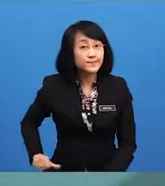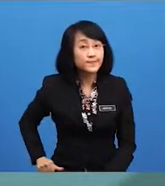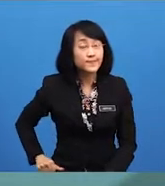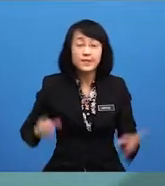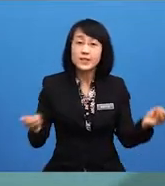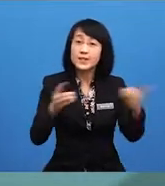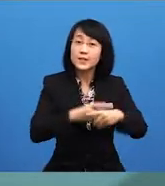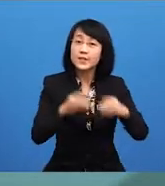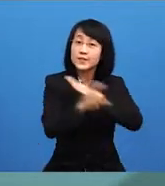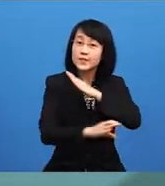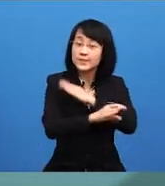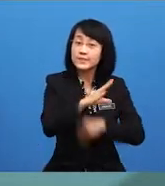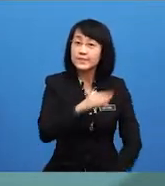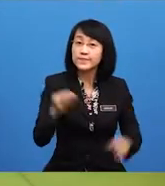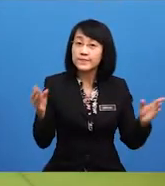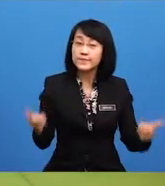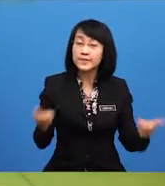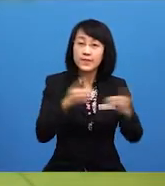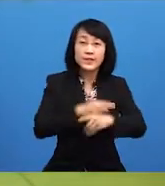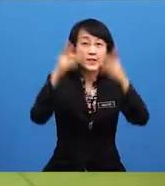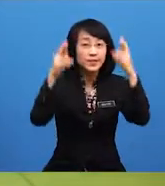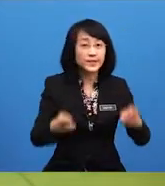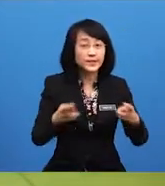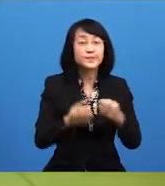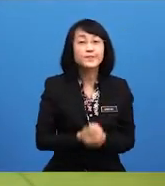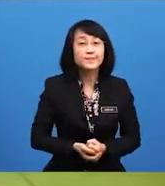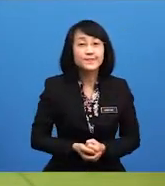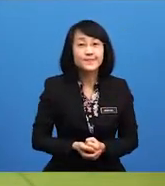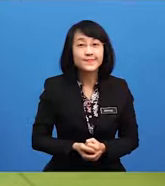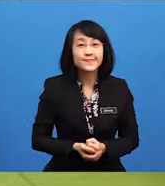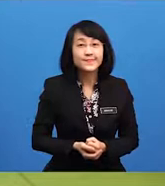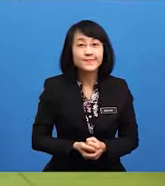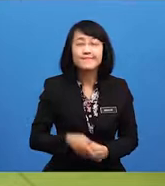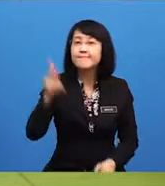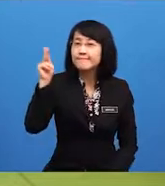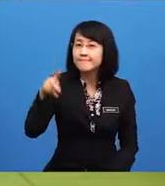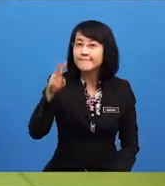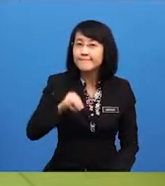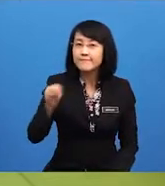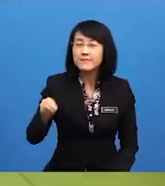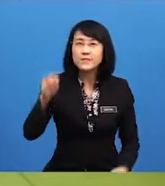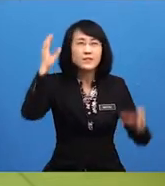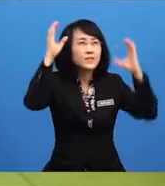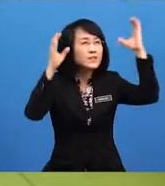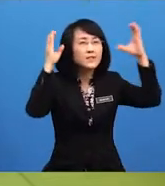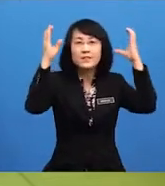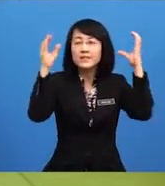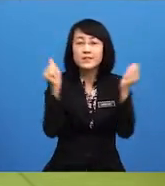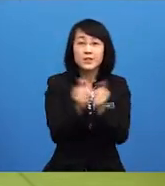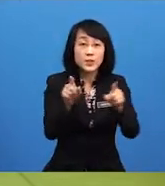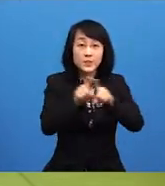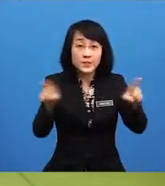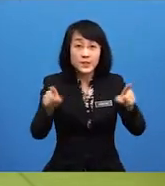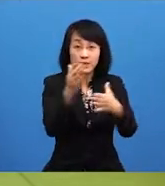Dewan Negara dan Dewan Rakyat. Jadi, pasti murid-murid keliru tentang perbezaan